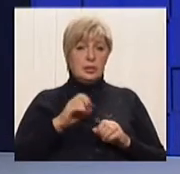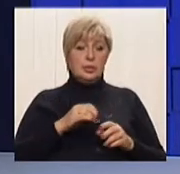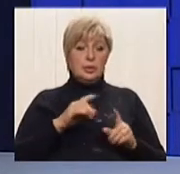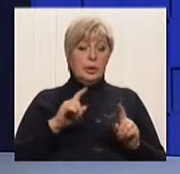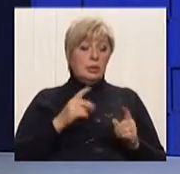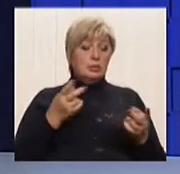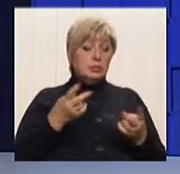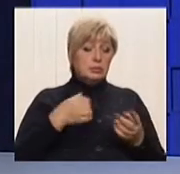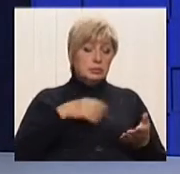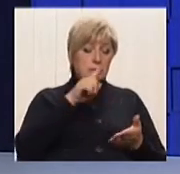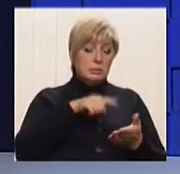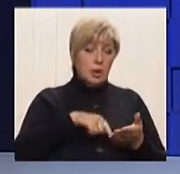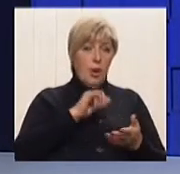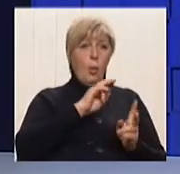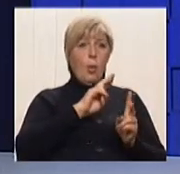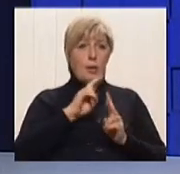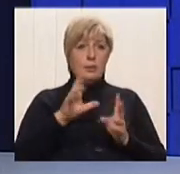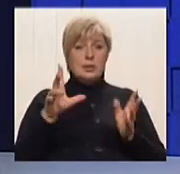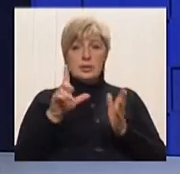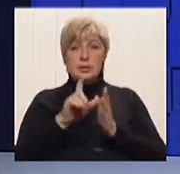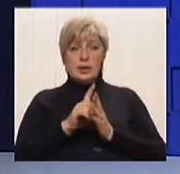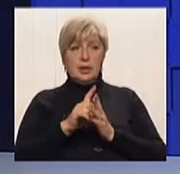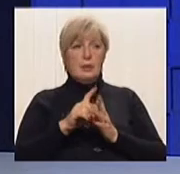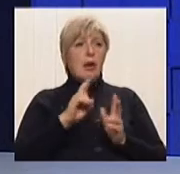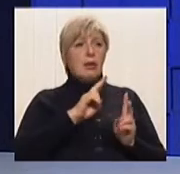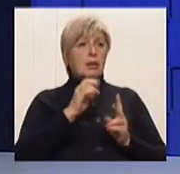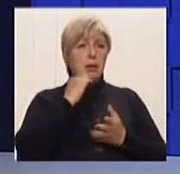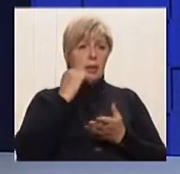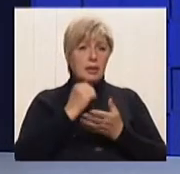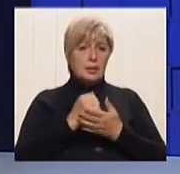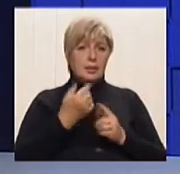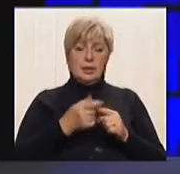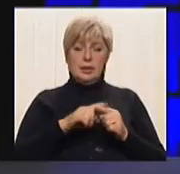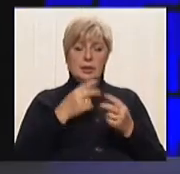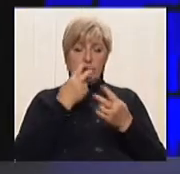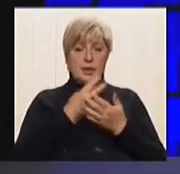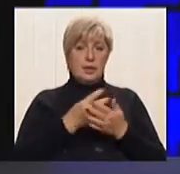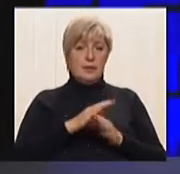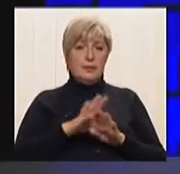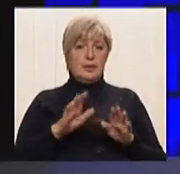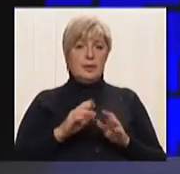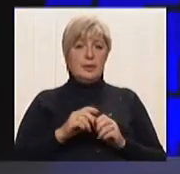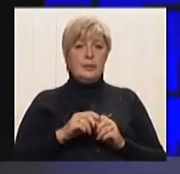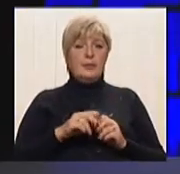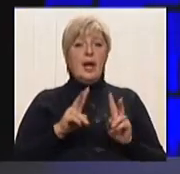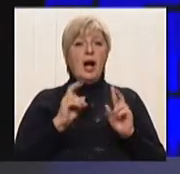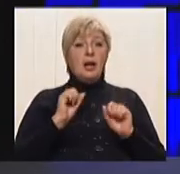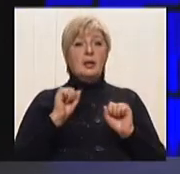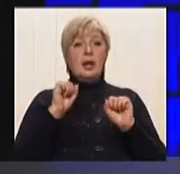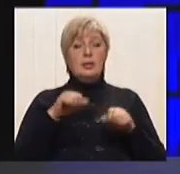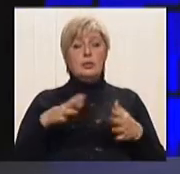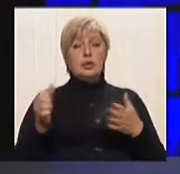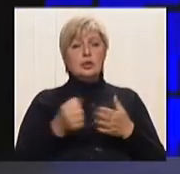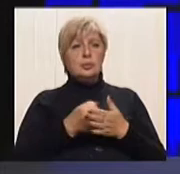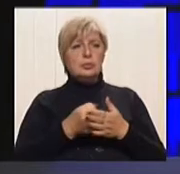с кем, когда они купили, какие у них есть гарантии. Этого не видно. А яким чином можно так вот домогтися, щоб та